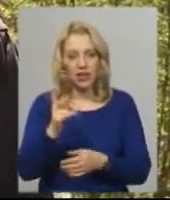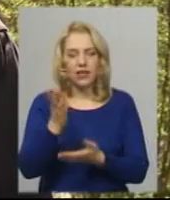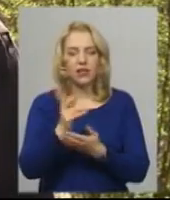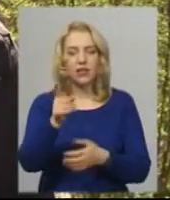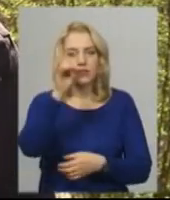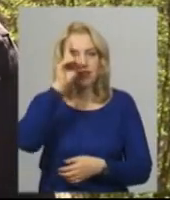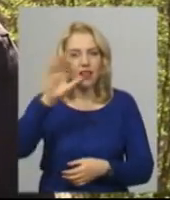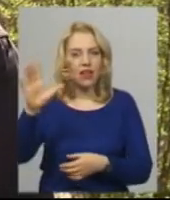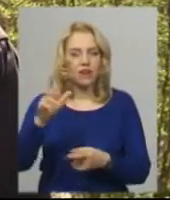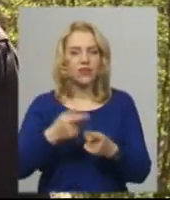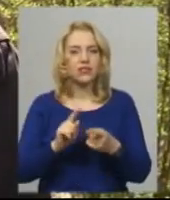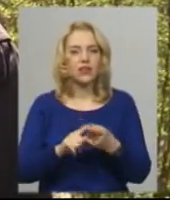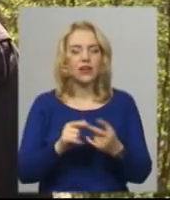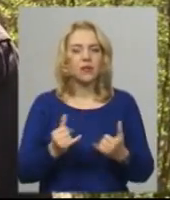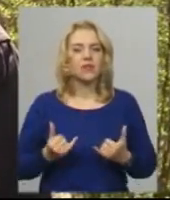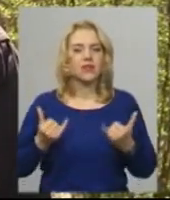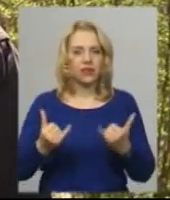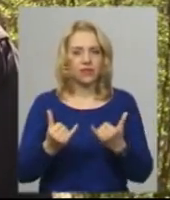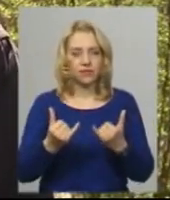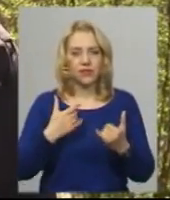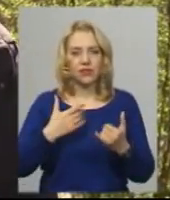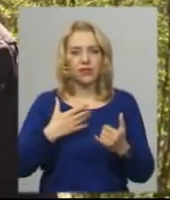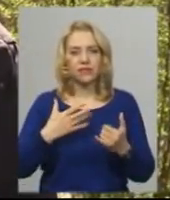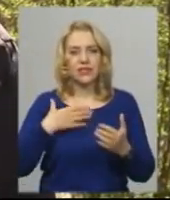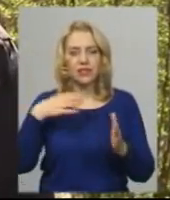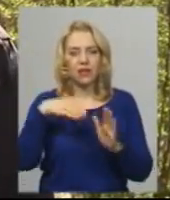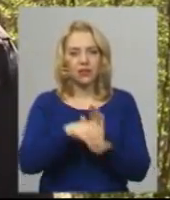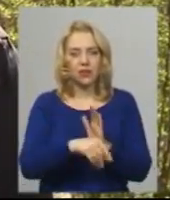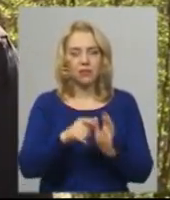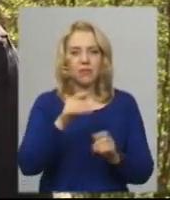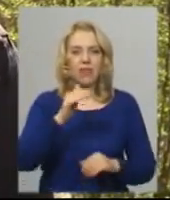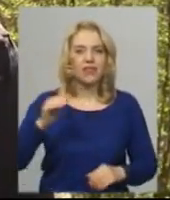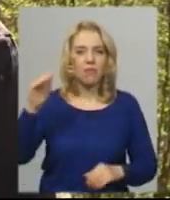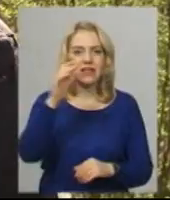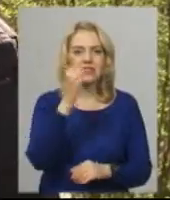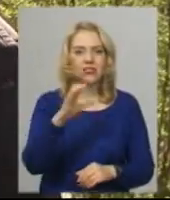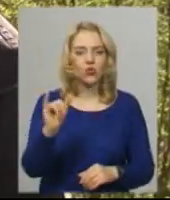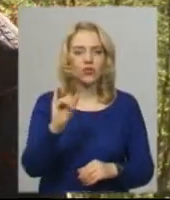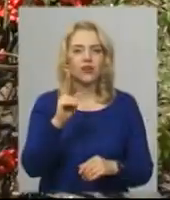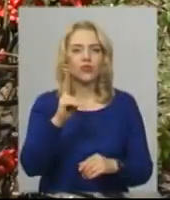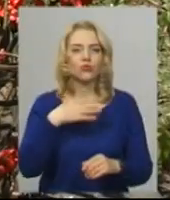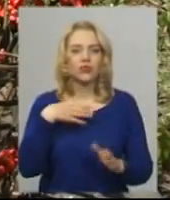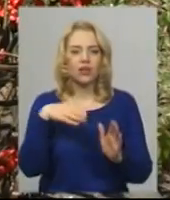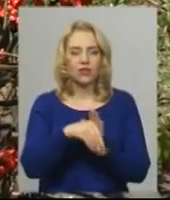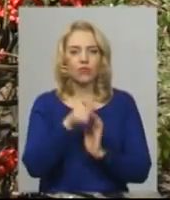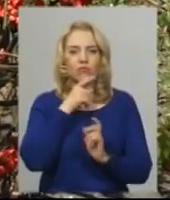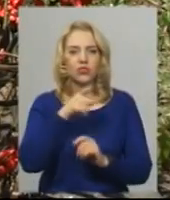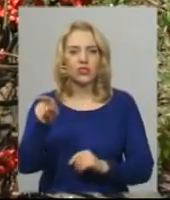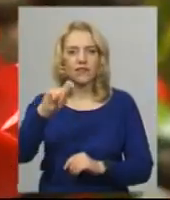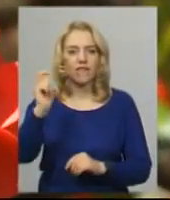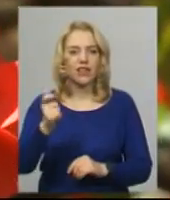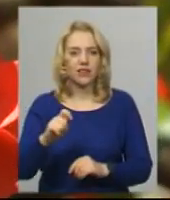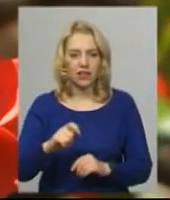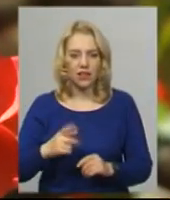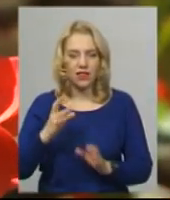загиблим як небесної сотні, так і в збройному конфлікті в війні на Сході. Сто одна рослина